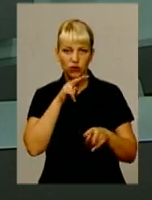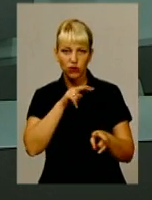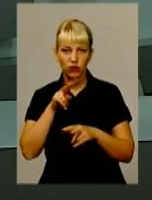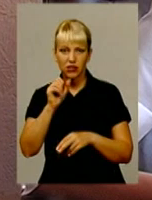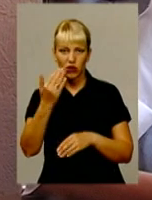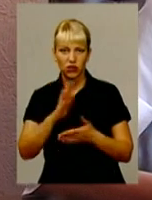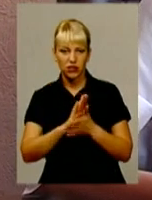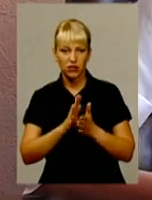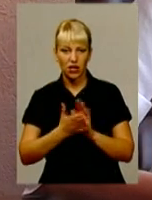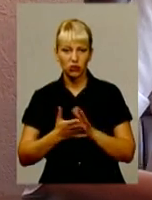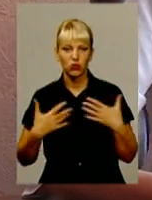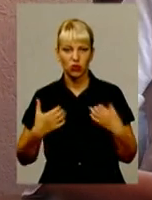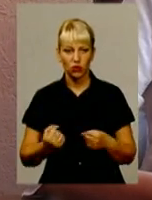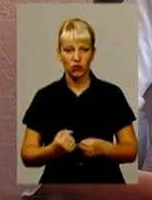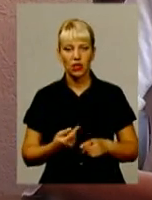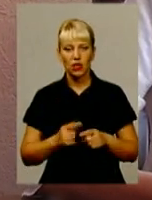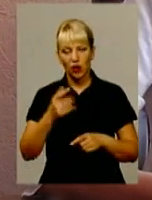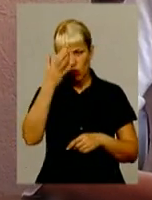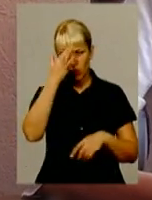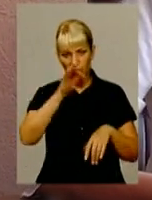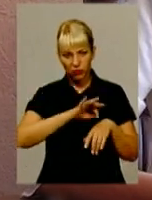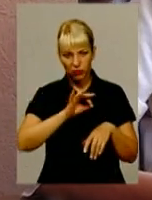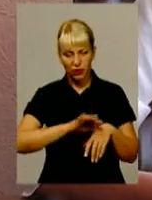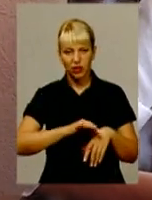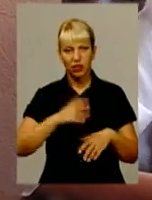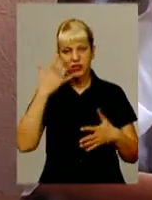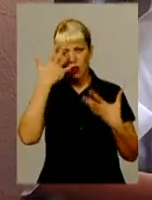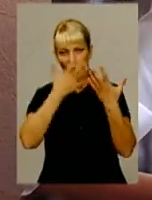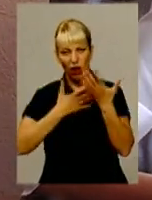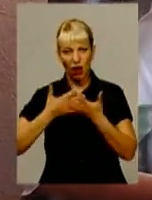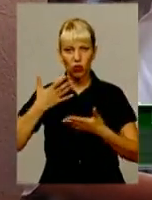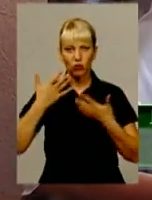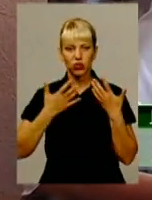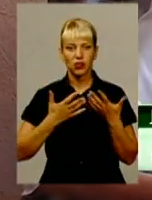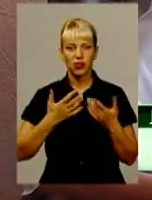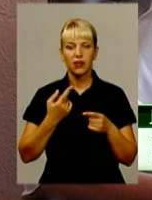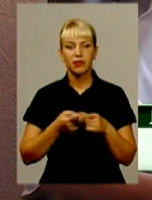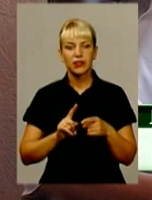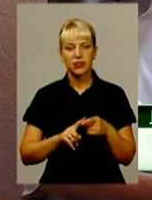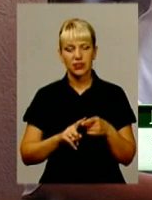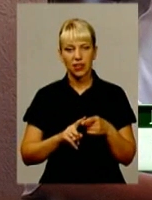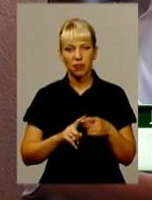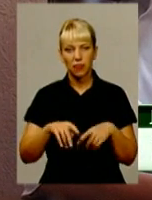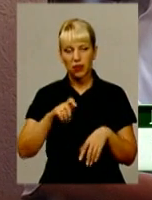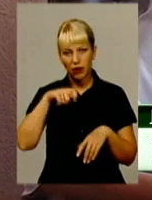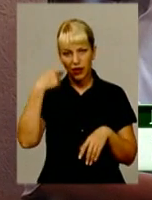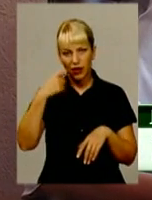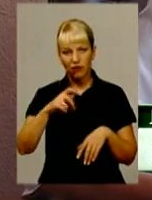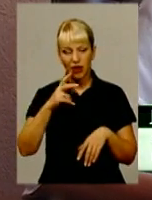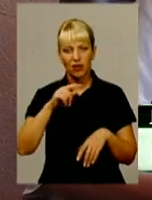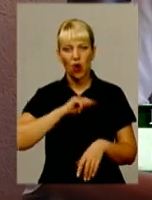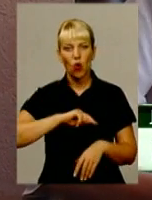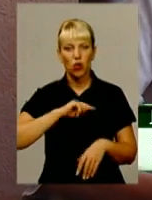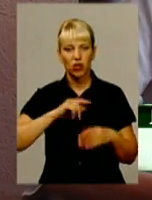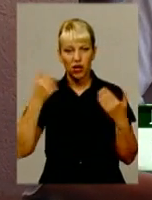Перший – це головний біль, це запаморичення, це перегрівання організму,